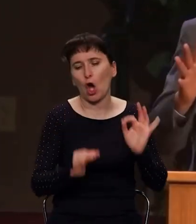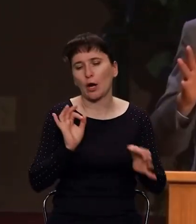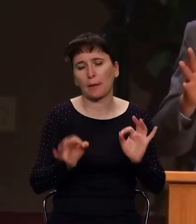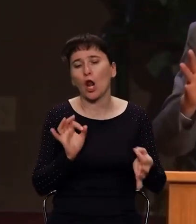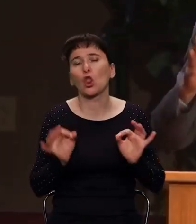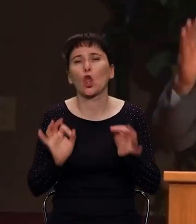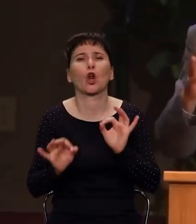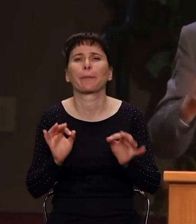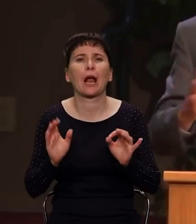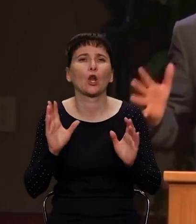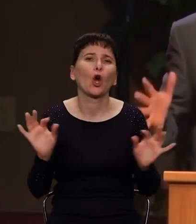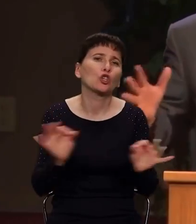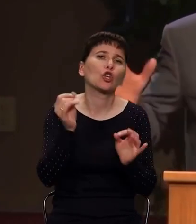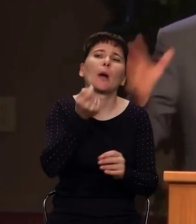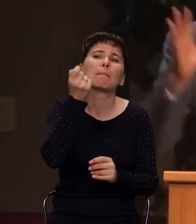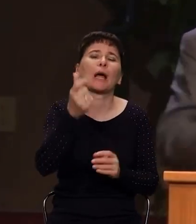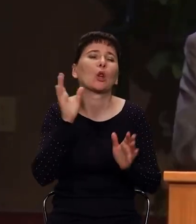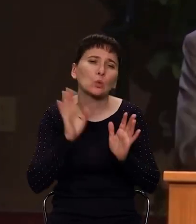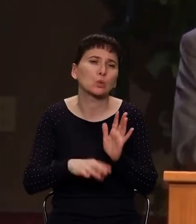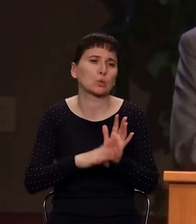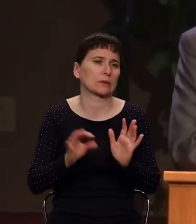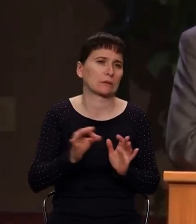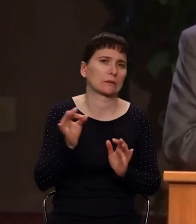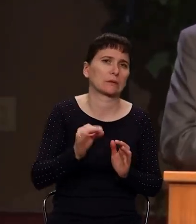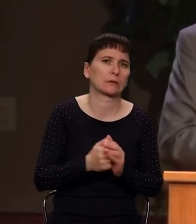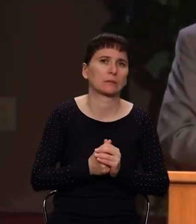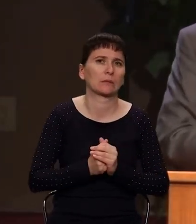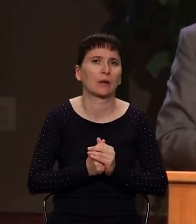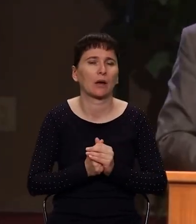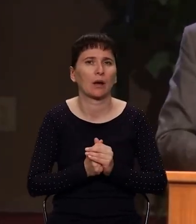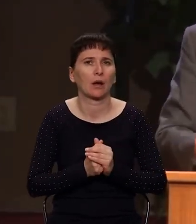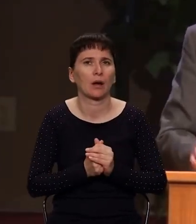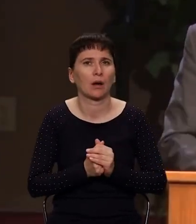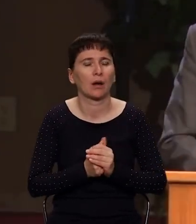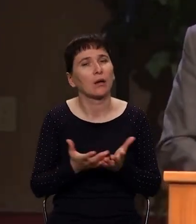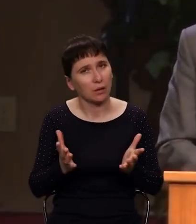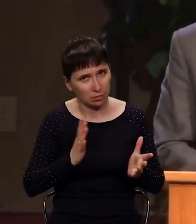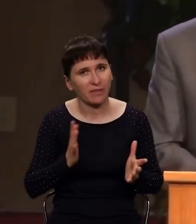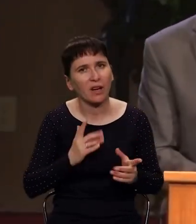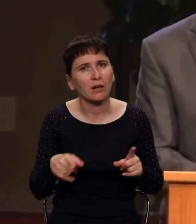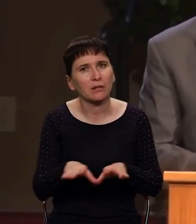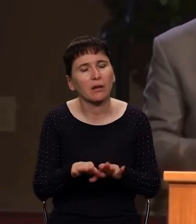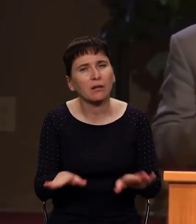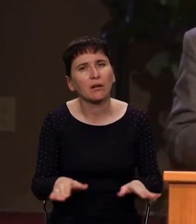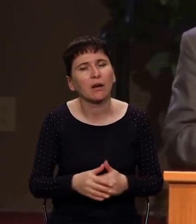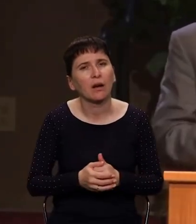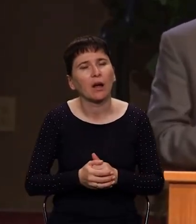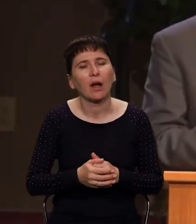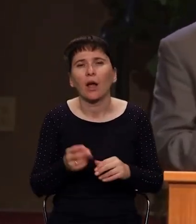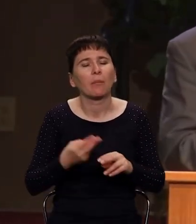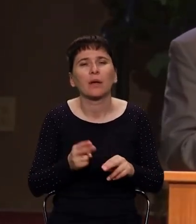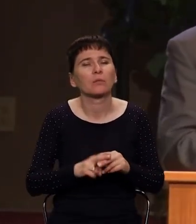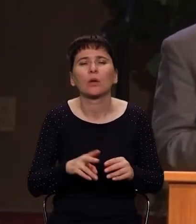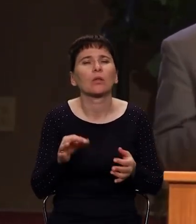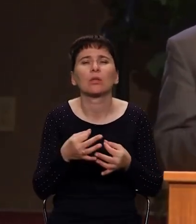церковь хорошая. Ну, хоть Господь сейчас у нас на небесах. Иногда бывает, братья и сестры, что причиной